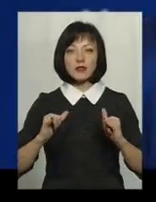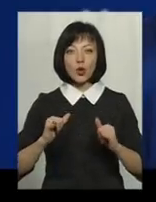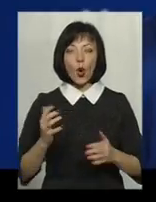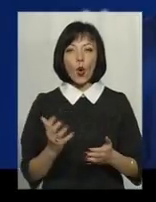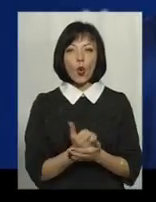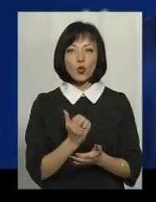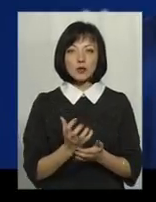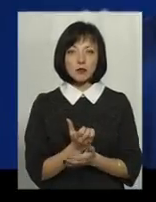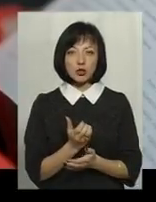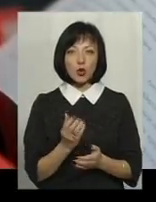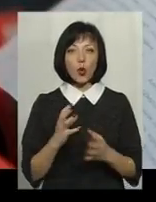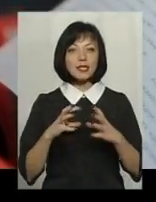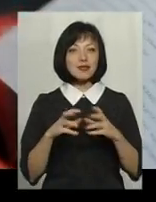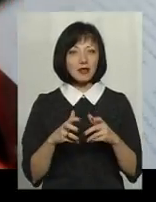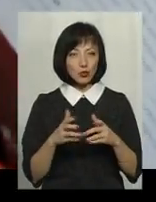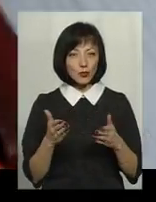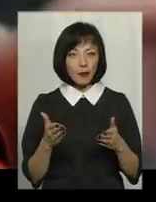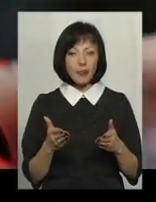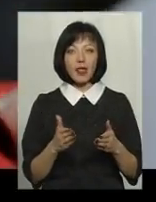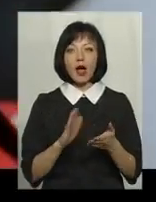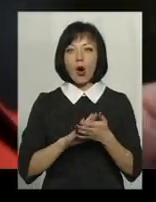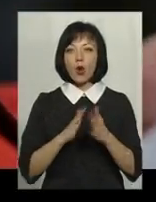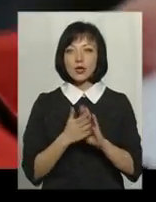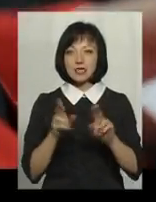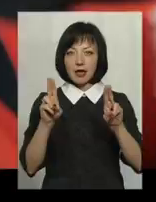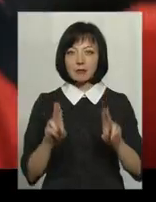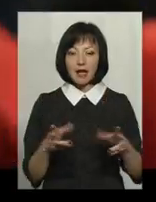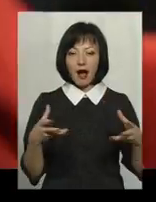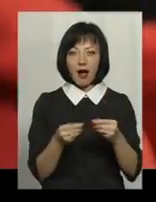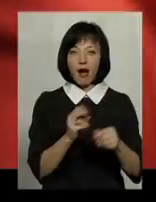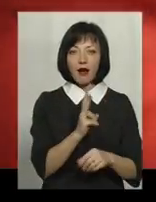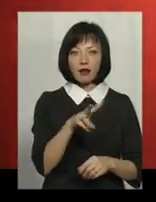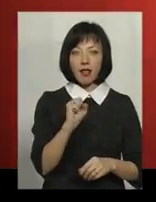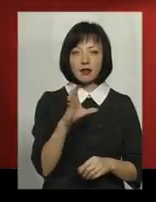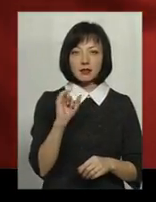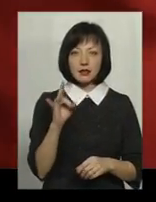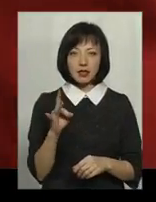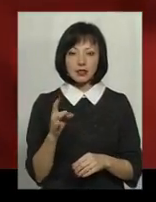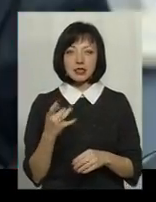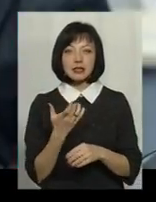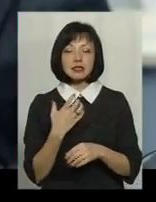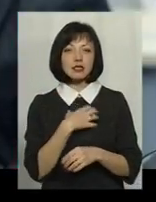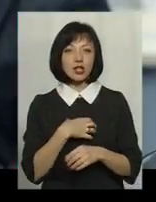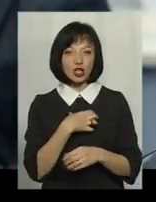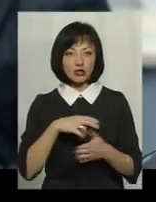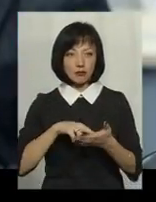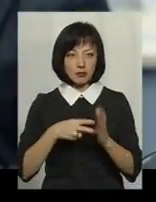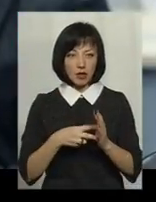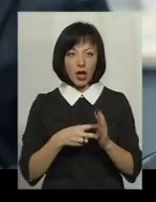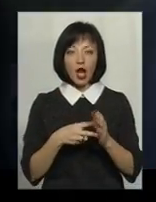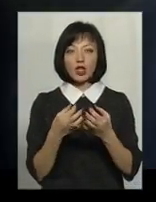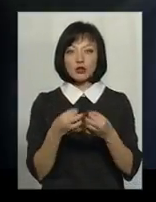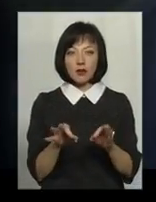успішного світу. Концепція кластерів – один з стратегічних концептів, який дозволяє